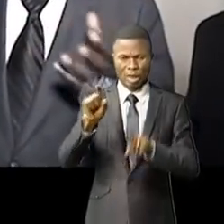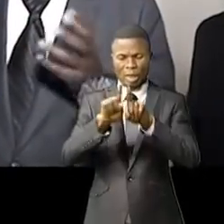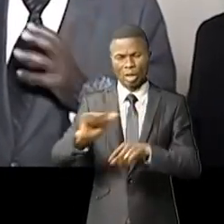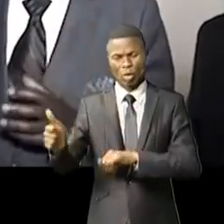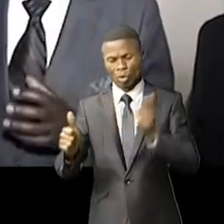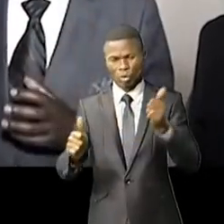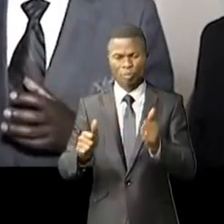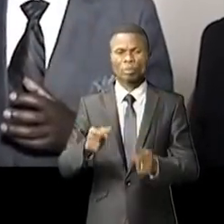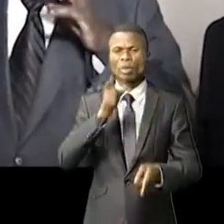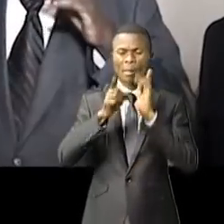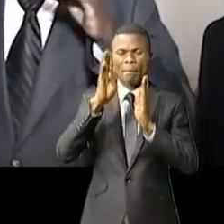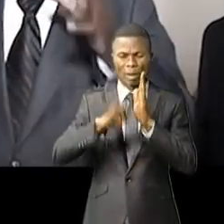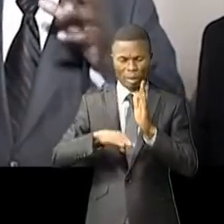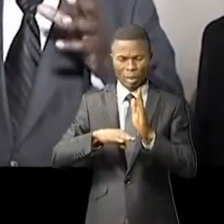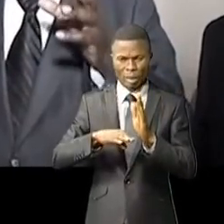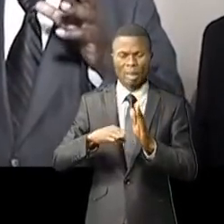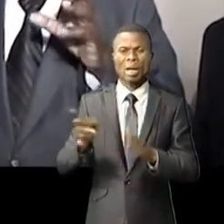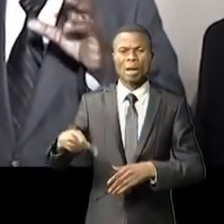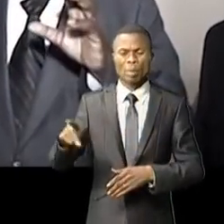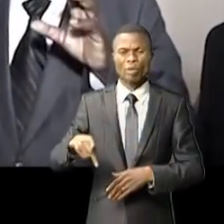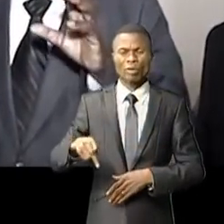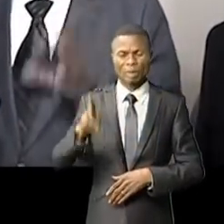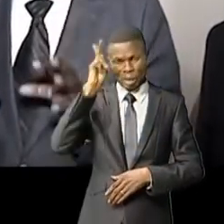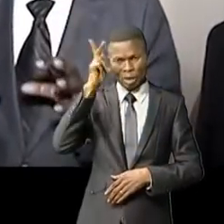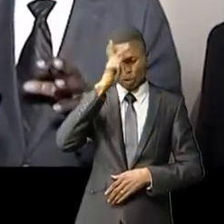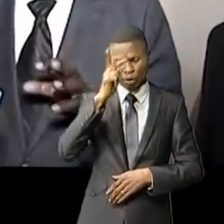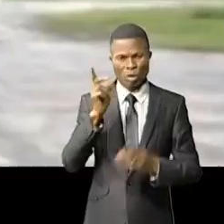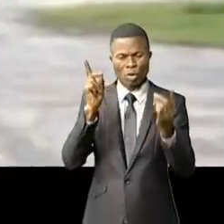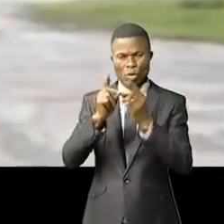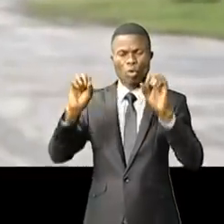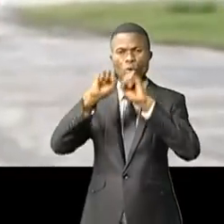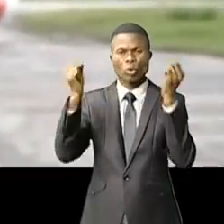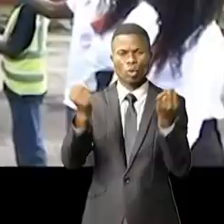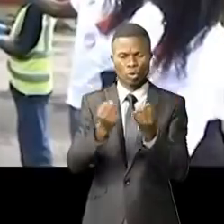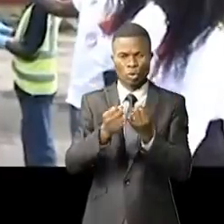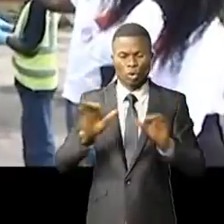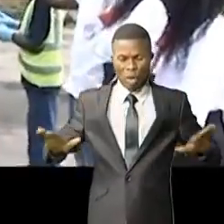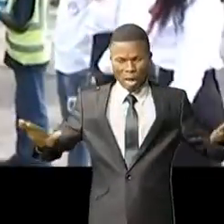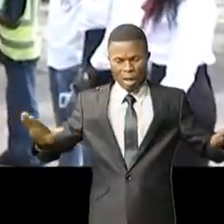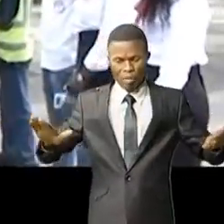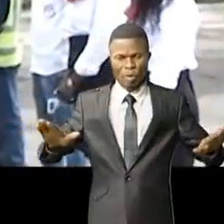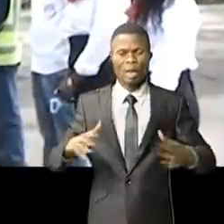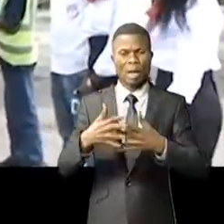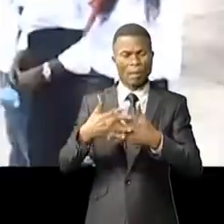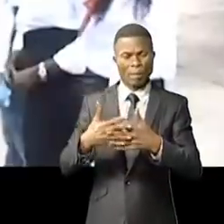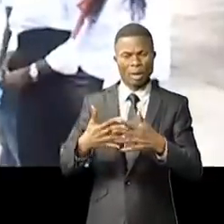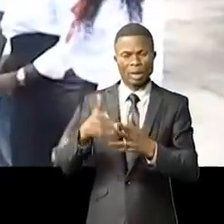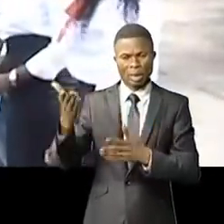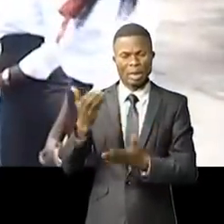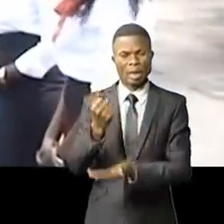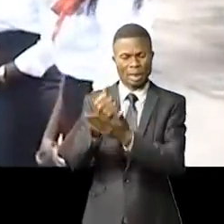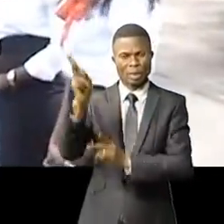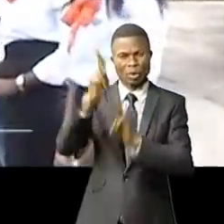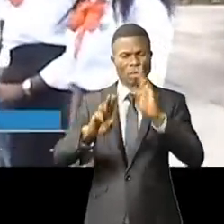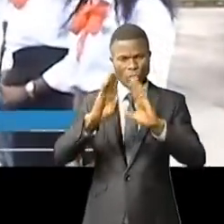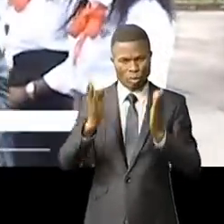parlementaires de la Grande Orientale, qui ont pris contact avec cette compagnie. C'est un outil qui permet à la population